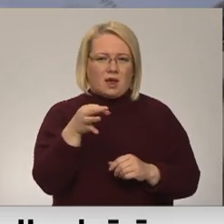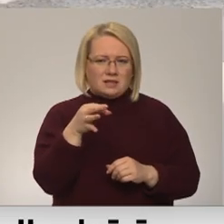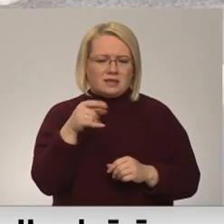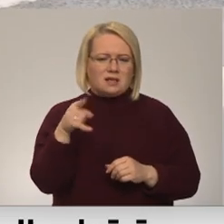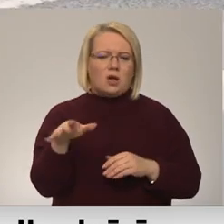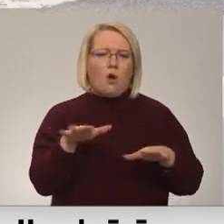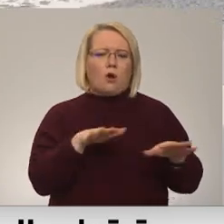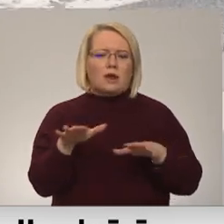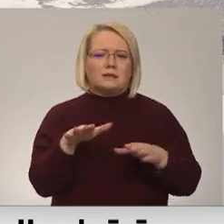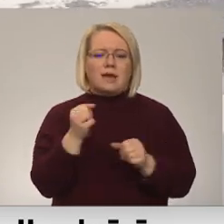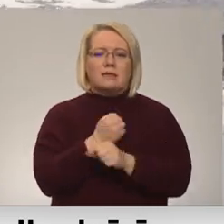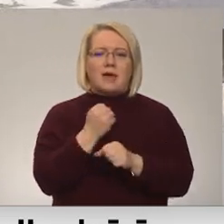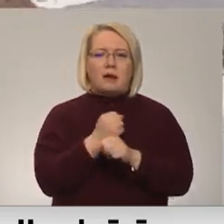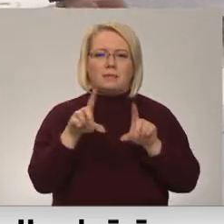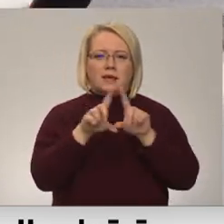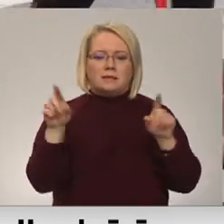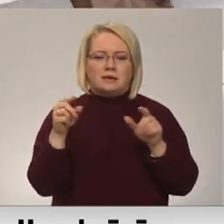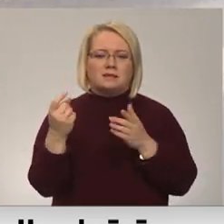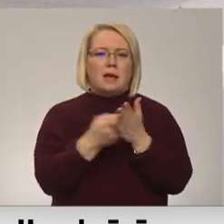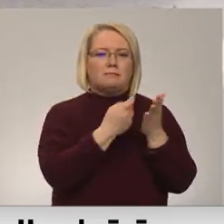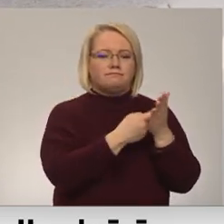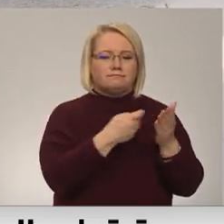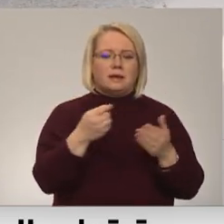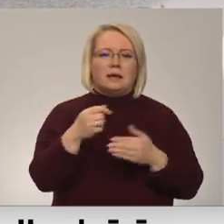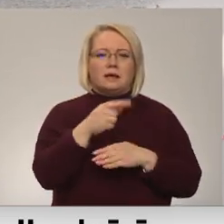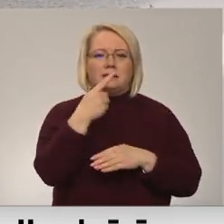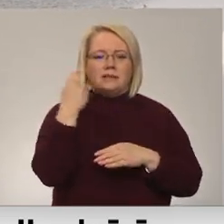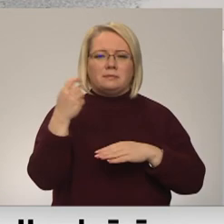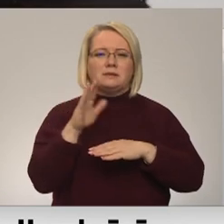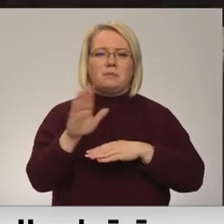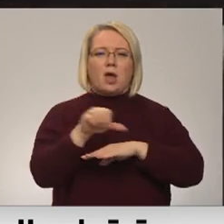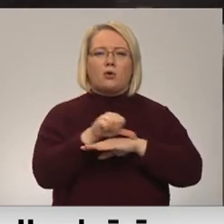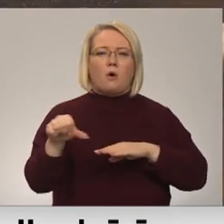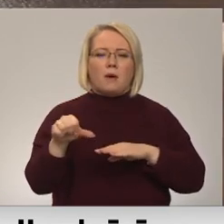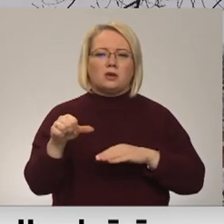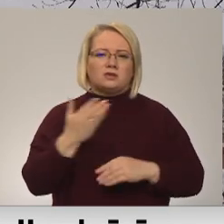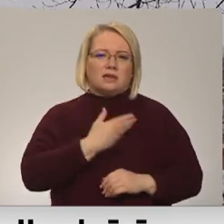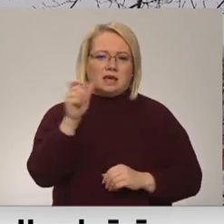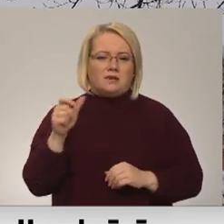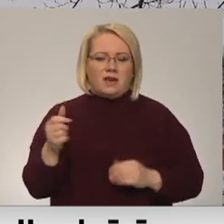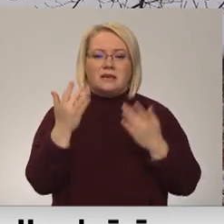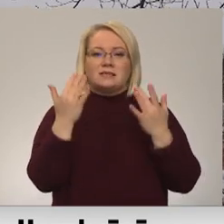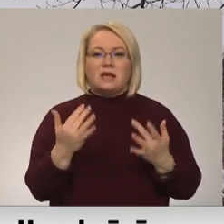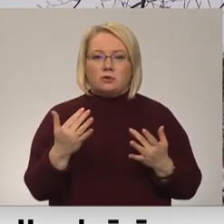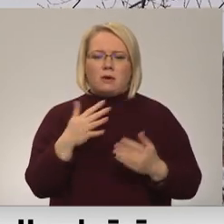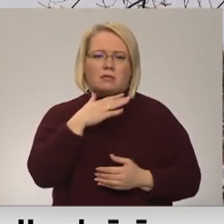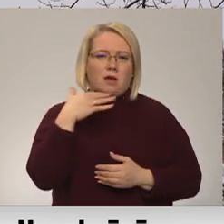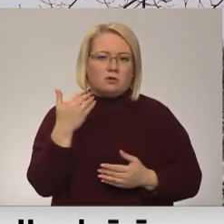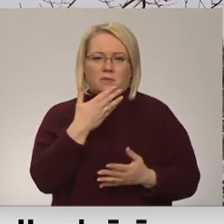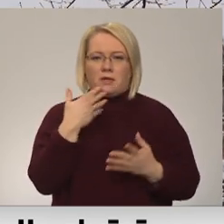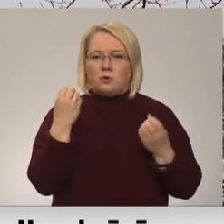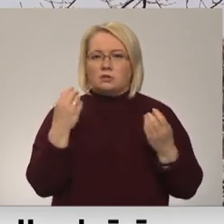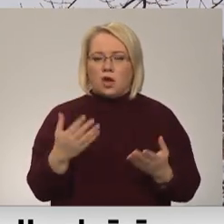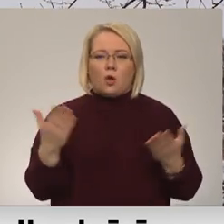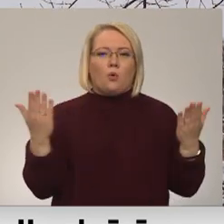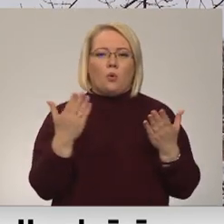Rīkoja darbnīcas apzinotajus simts pierobežas iedzīvotājs. Sacinājuma ir daudz, bet viens un tiem nav skaidrība, pie kuras